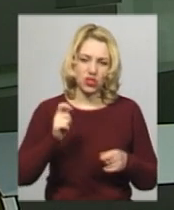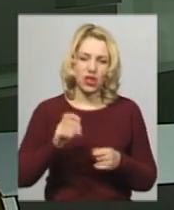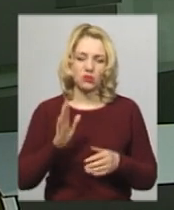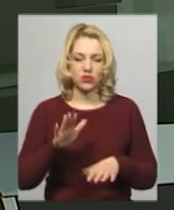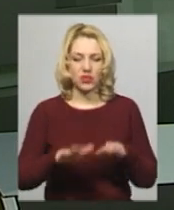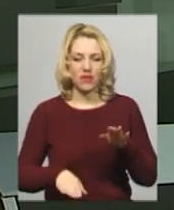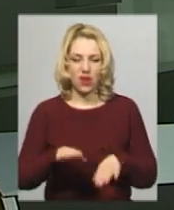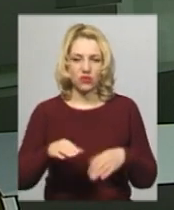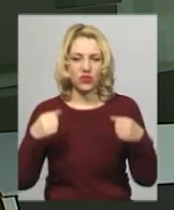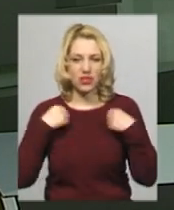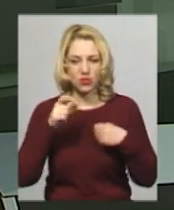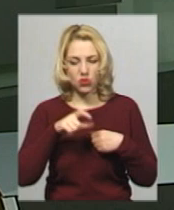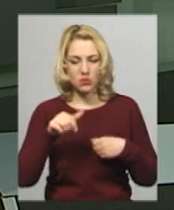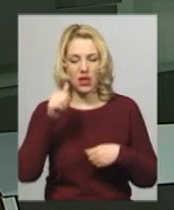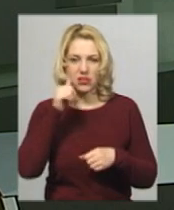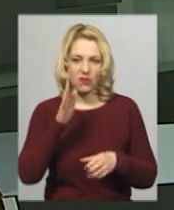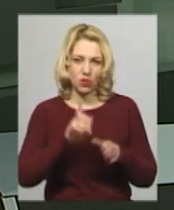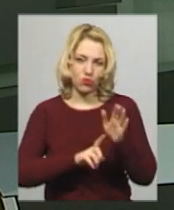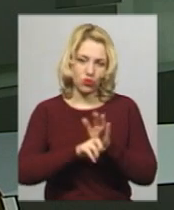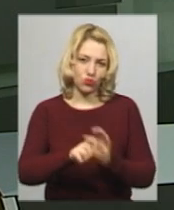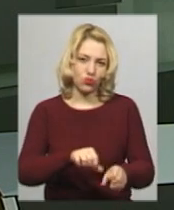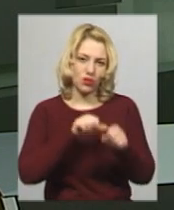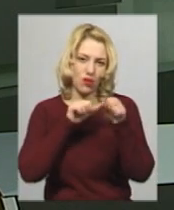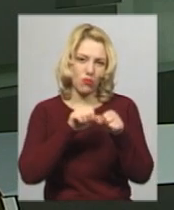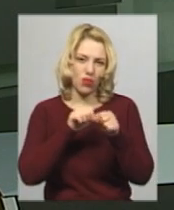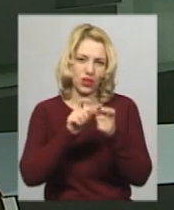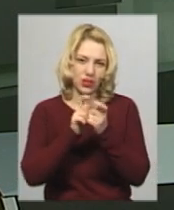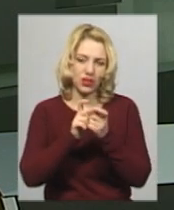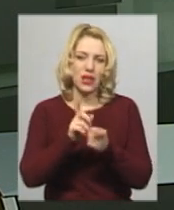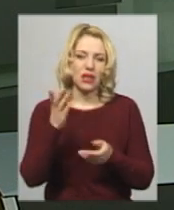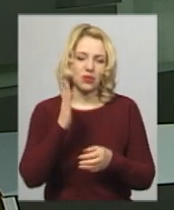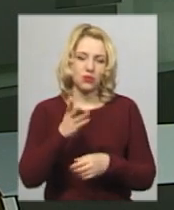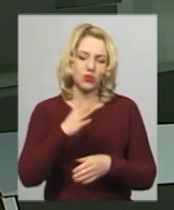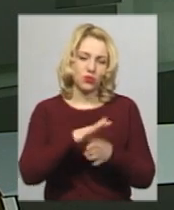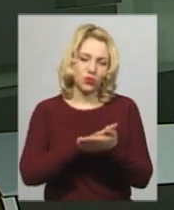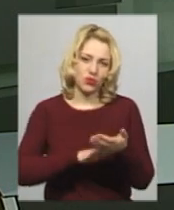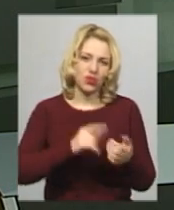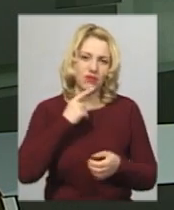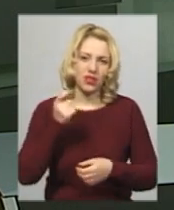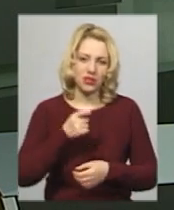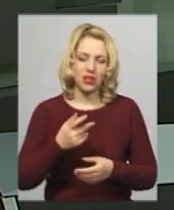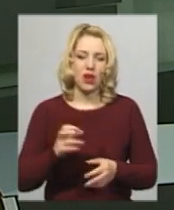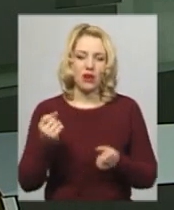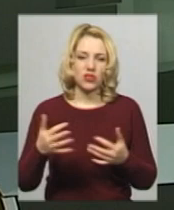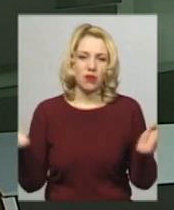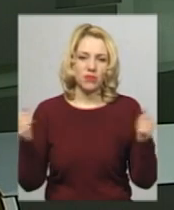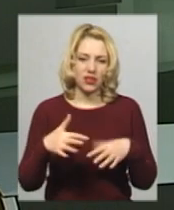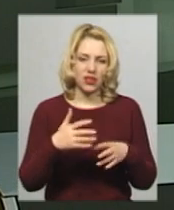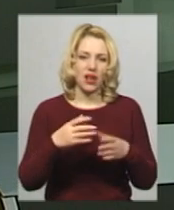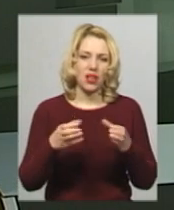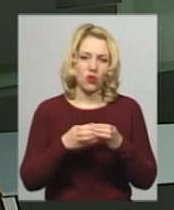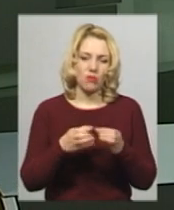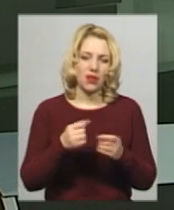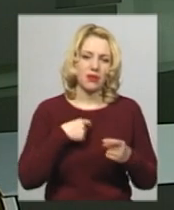зважування спортсменів, а завтра розпочнуться бої, які триватимуть і в неділю. Андрій Чумаков каже, на турнір уже приїхали команди Білорусі,